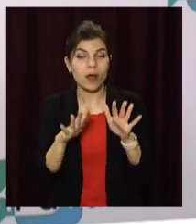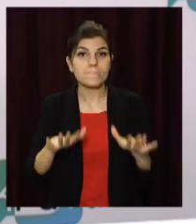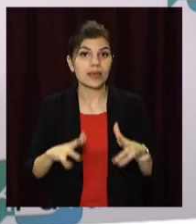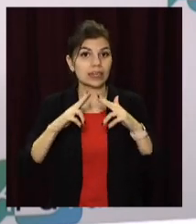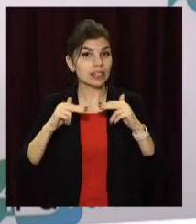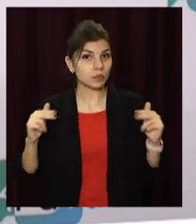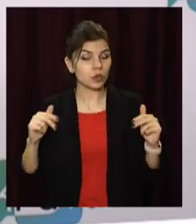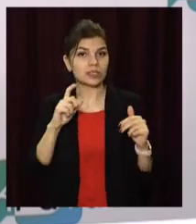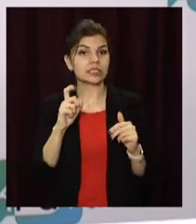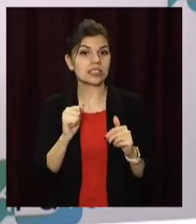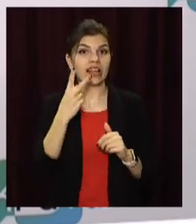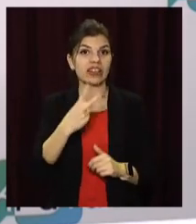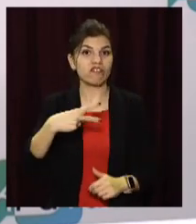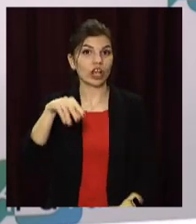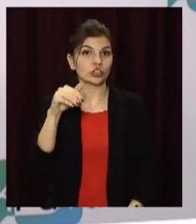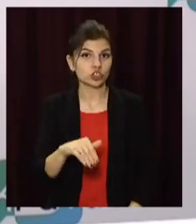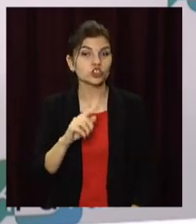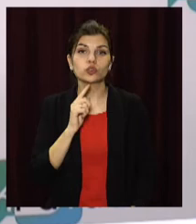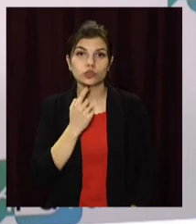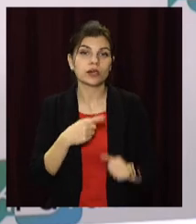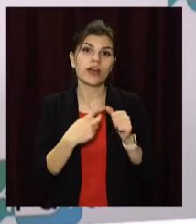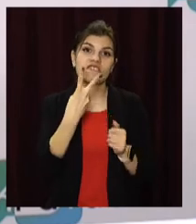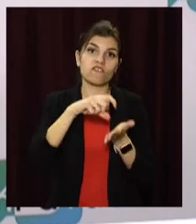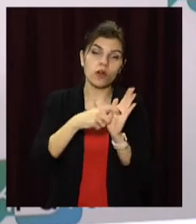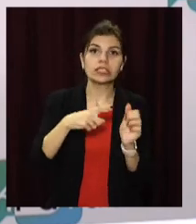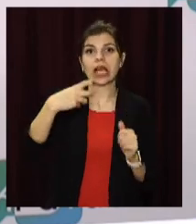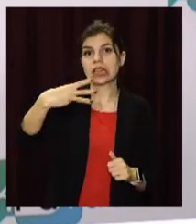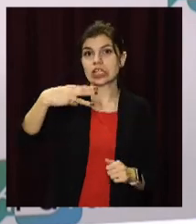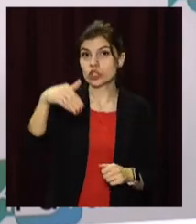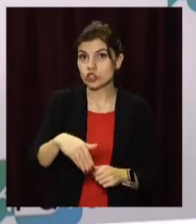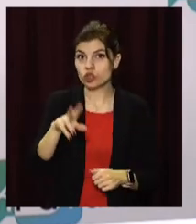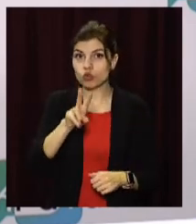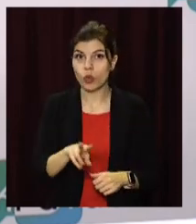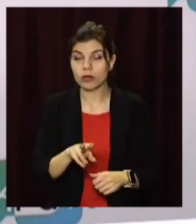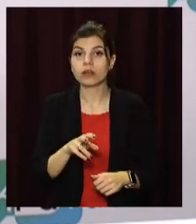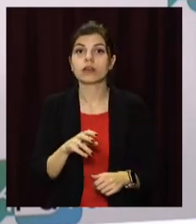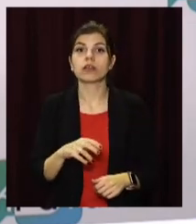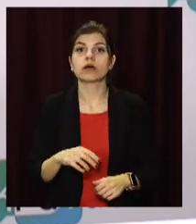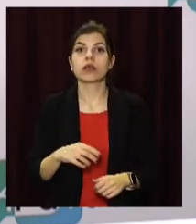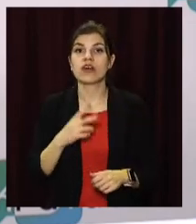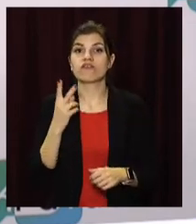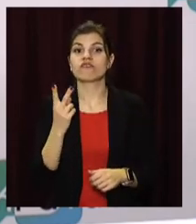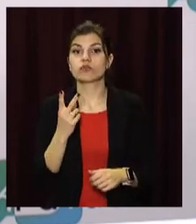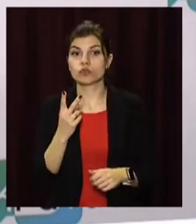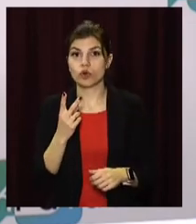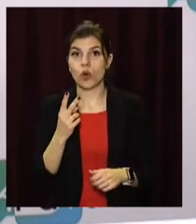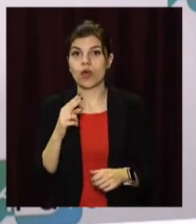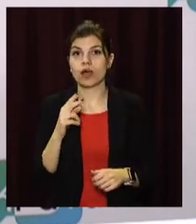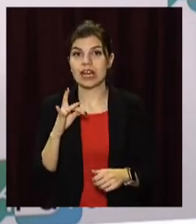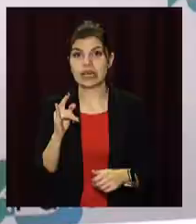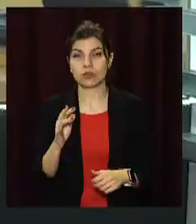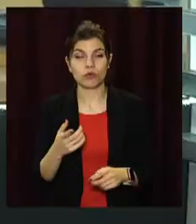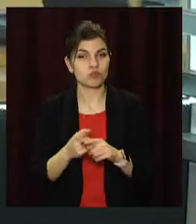Дніпро за 20 тисяч доларів, або двохкімнатну за 30 тисяч доларів. На вторинному ринку – це велика проблема.